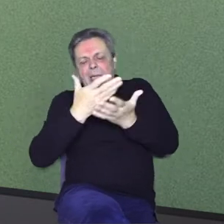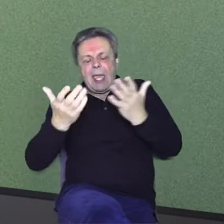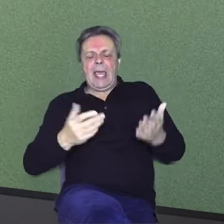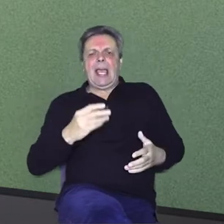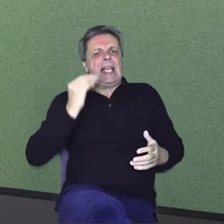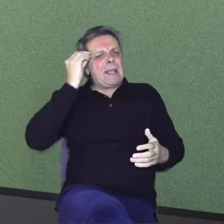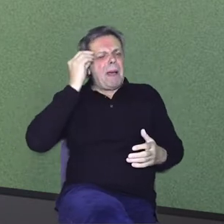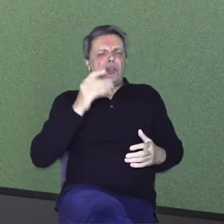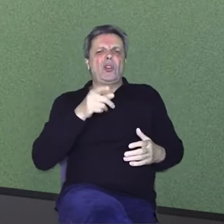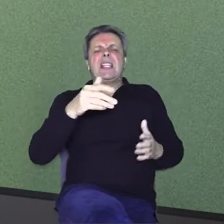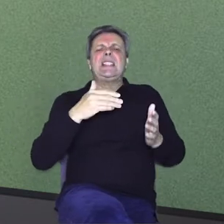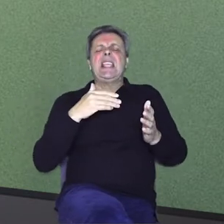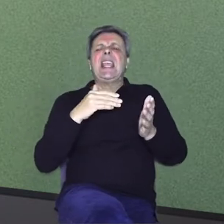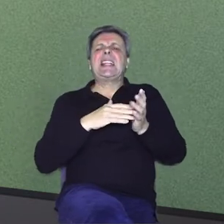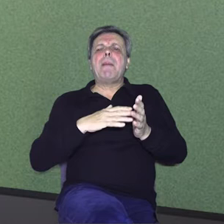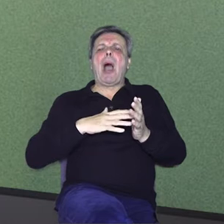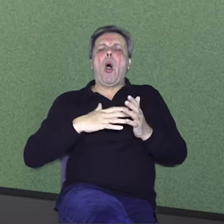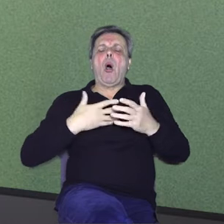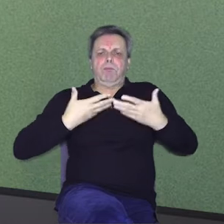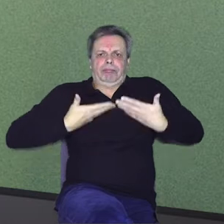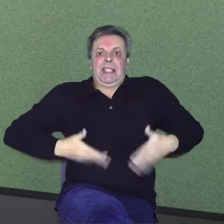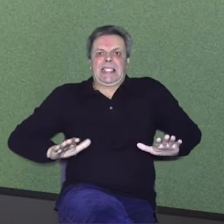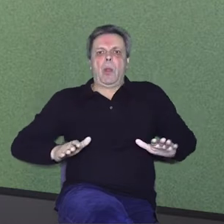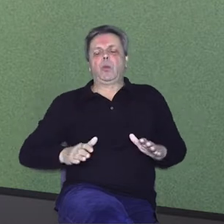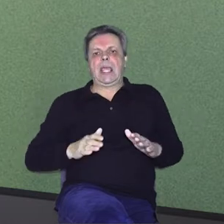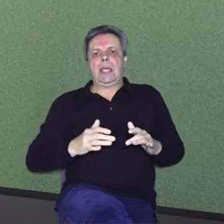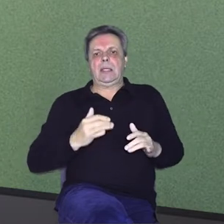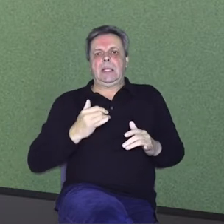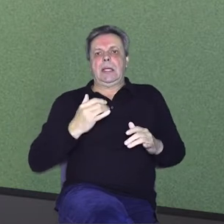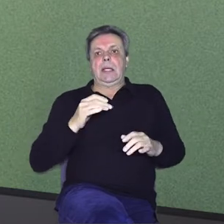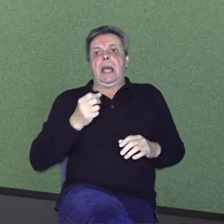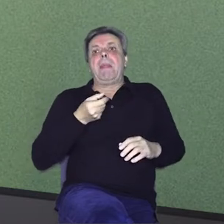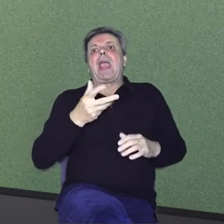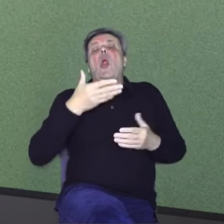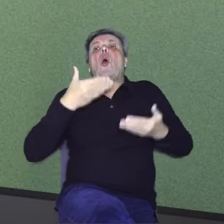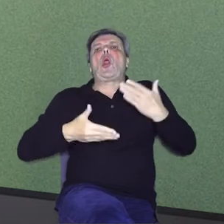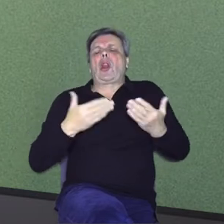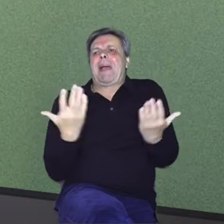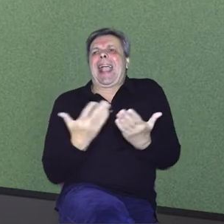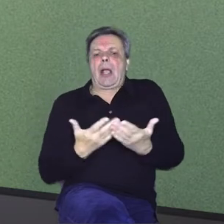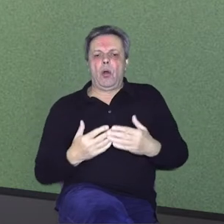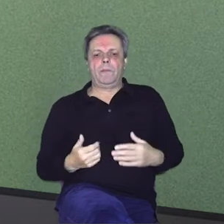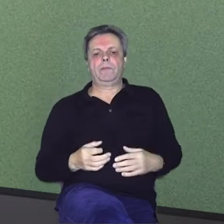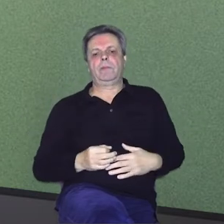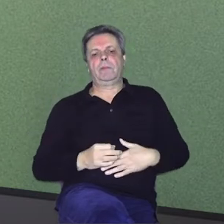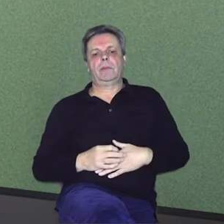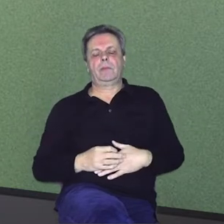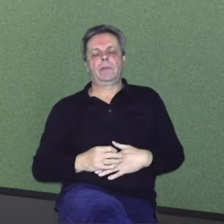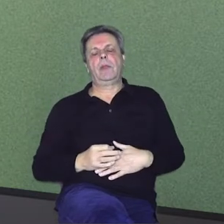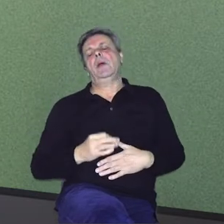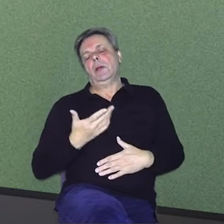kada si rekao trebao si skinuti nekoliko kilograma. Kako si to postigao? Dobro, volja?